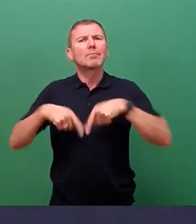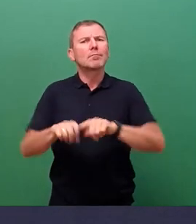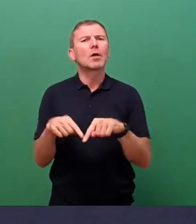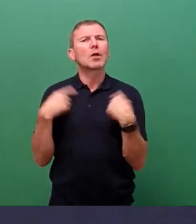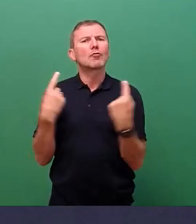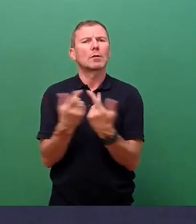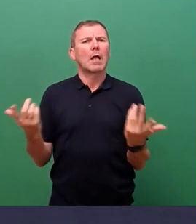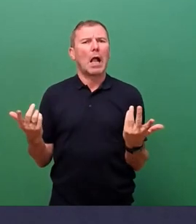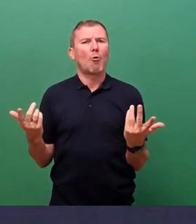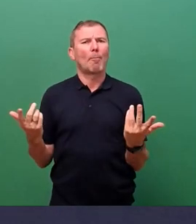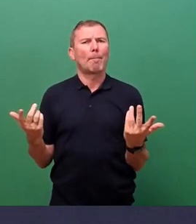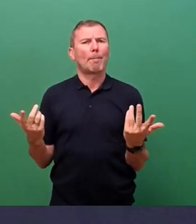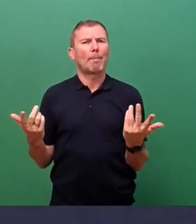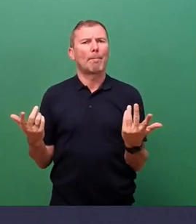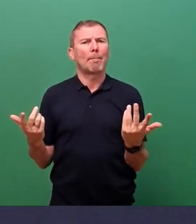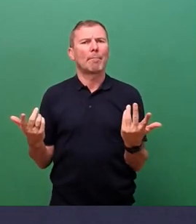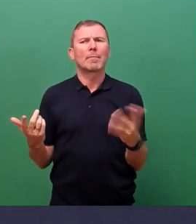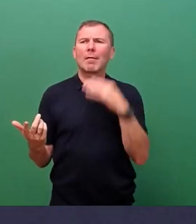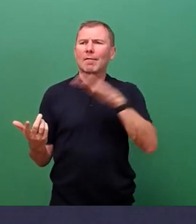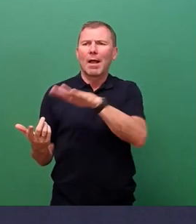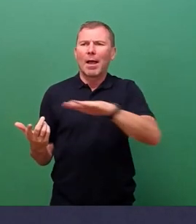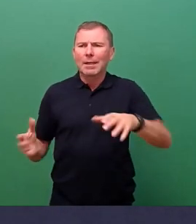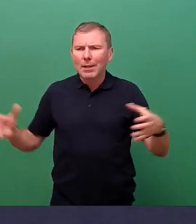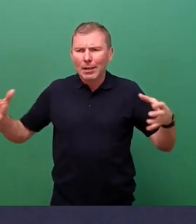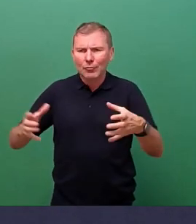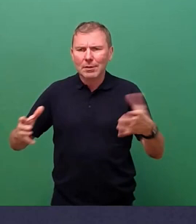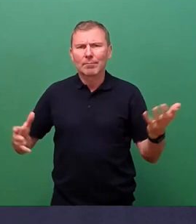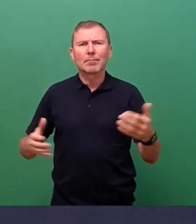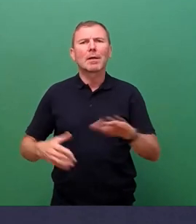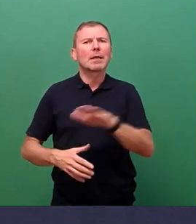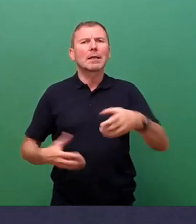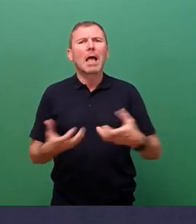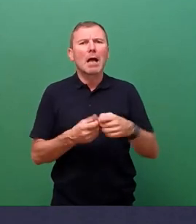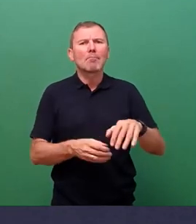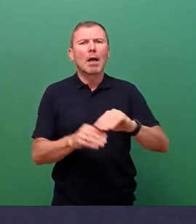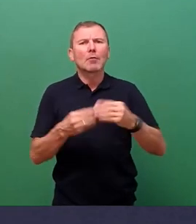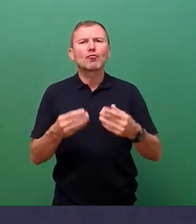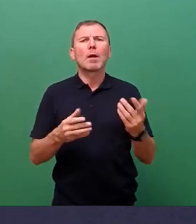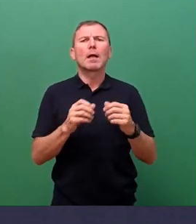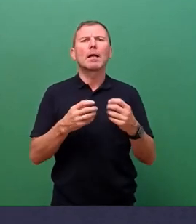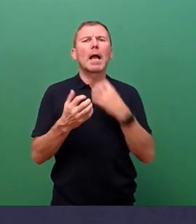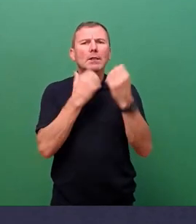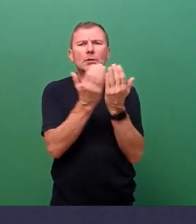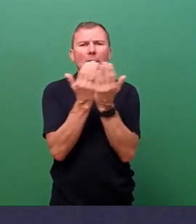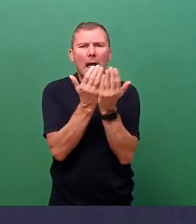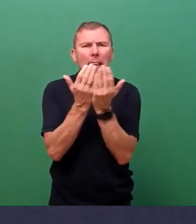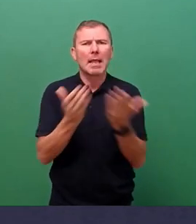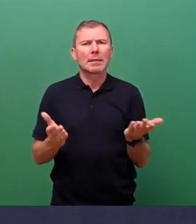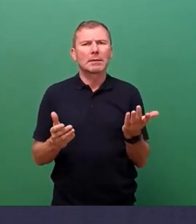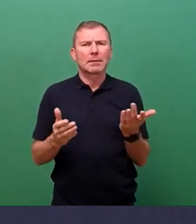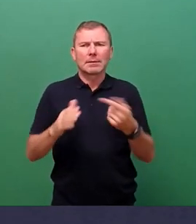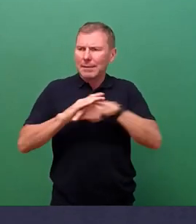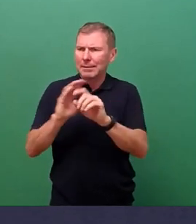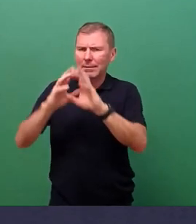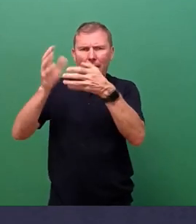gerade auch viele Kinder zusammen, eben keine Kinderbackstube, keine Geschichtenleser, Räumlichkeiten sinnvoll umsetzen